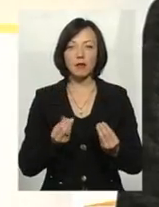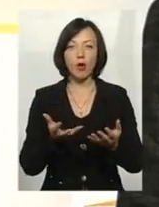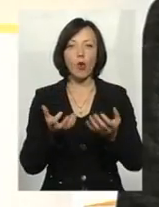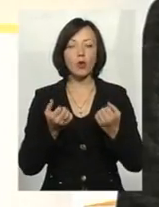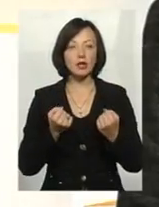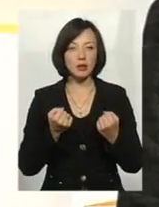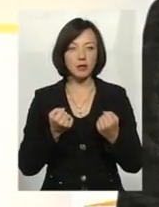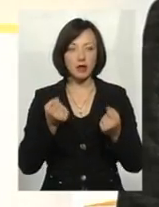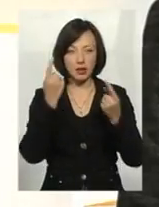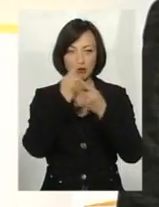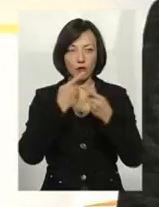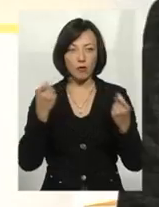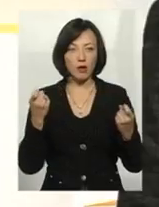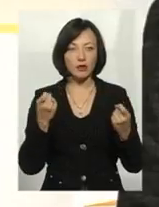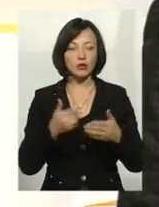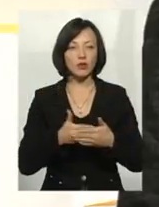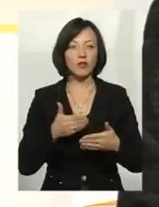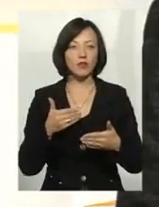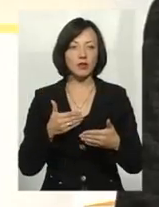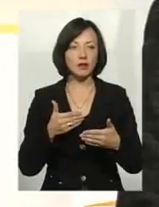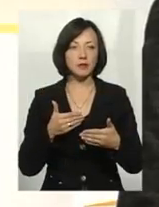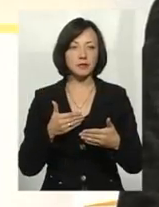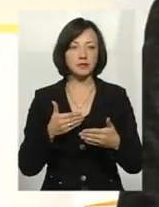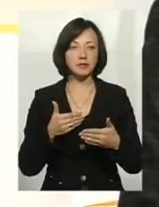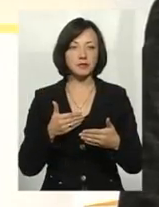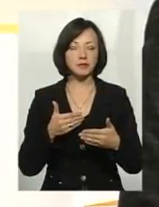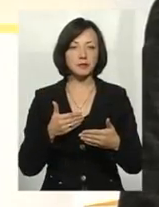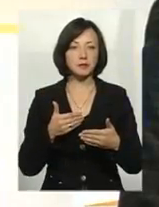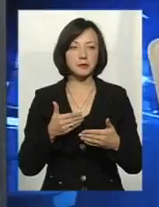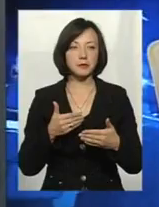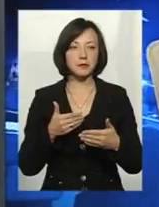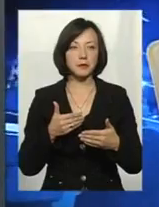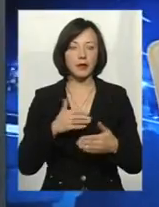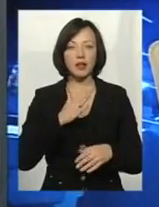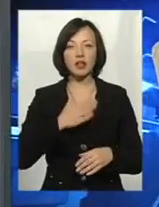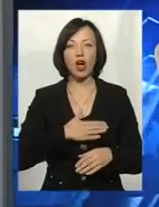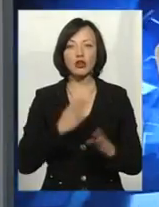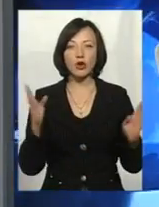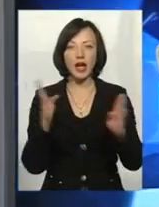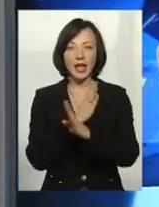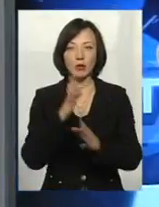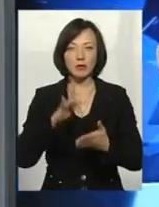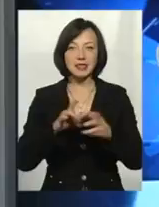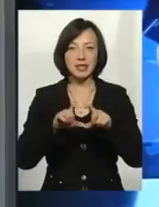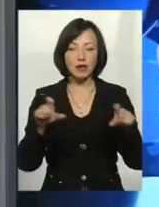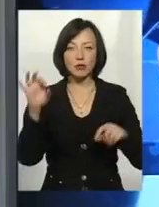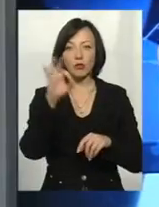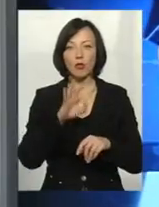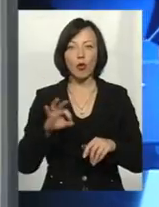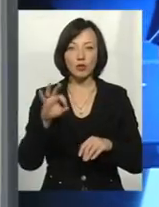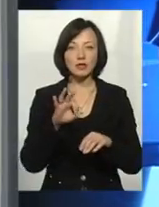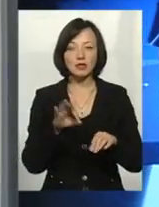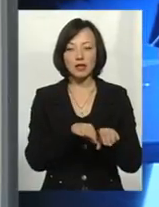інформацію від нашого гідрометцентру про рівень